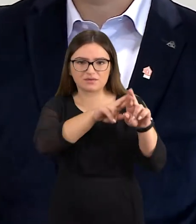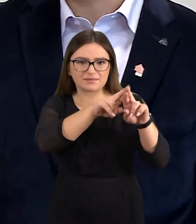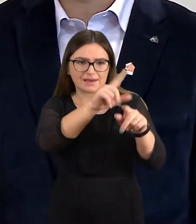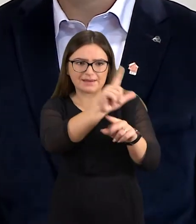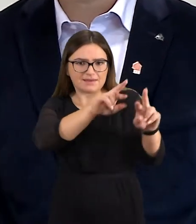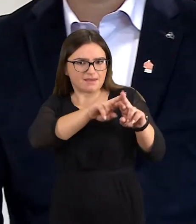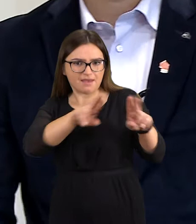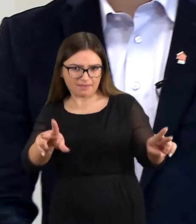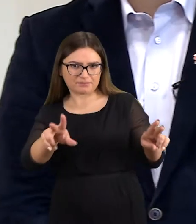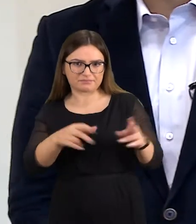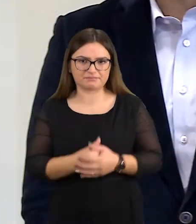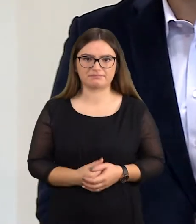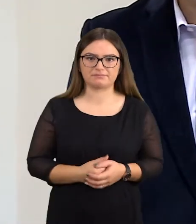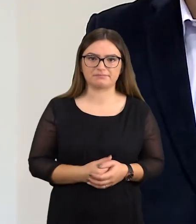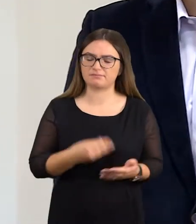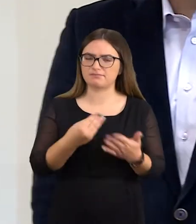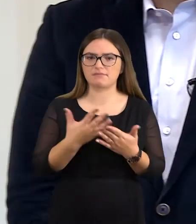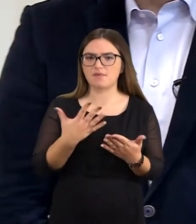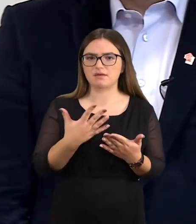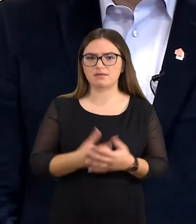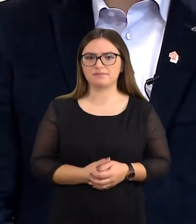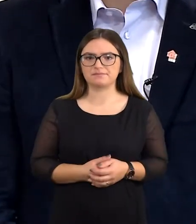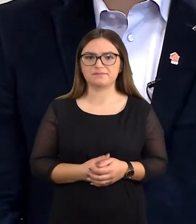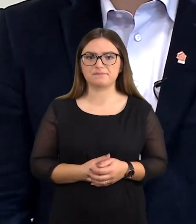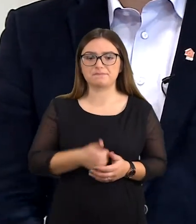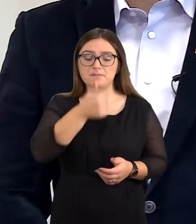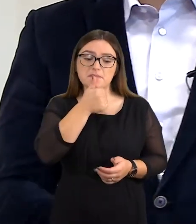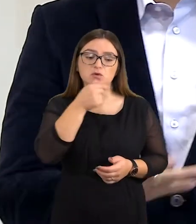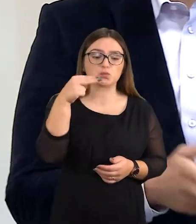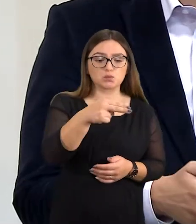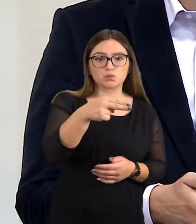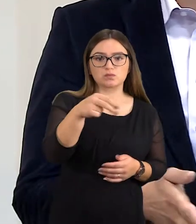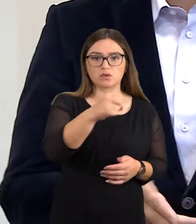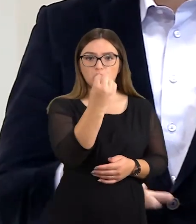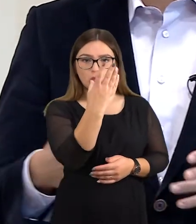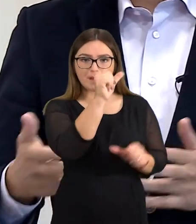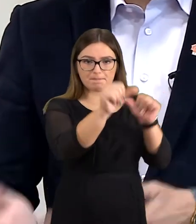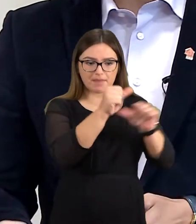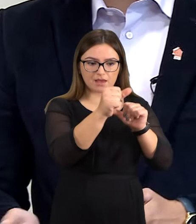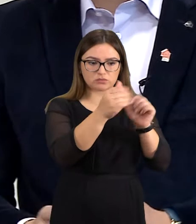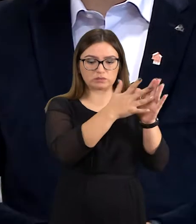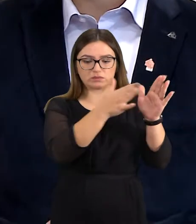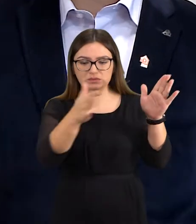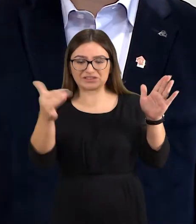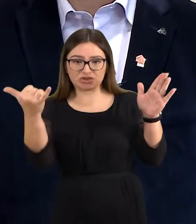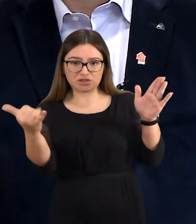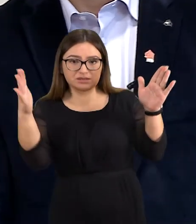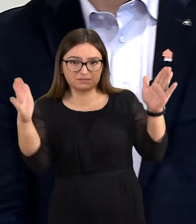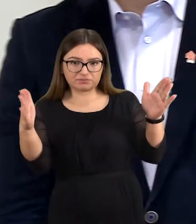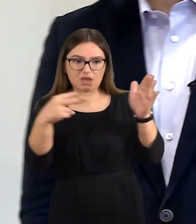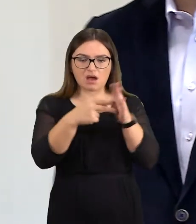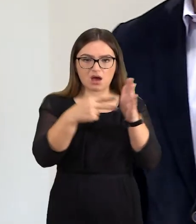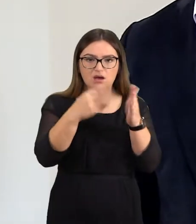kad tai galėtų, na, 200-250 eurų. Tai, sakykime, nuo 2014 metų iki šių dienų